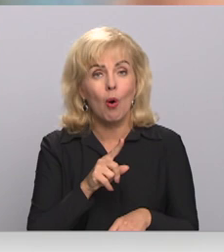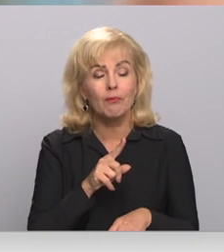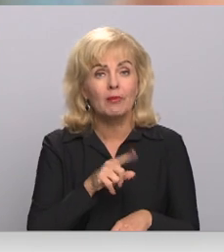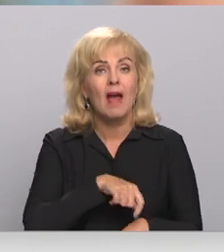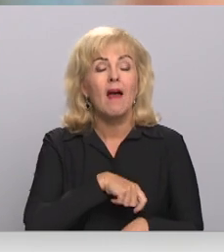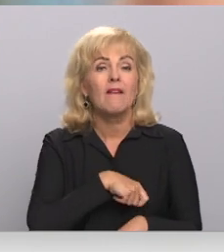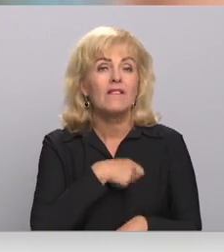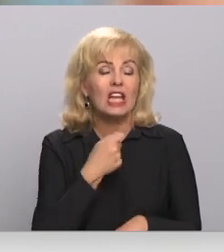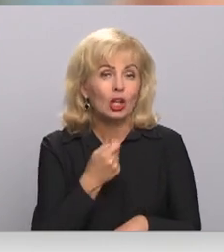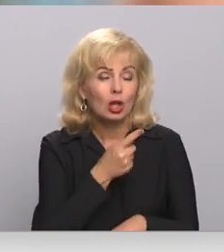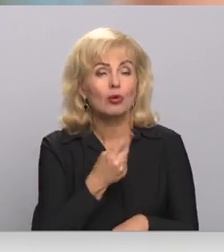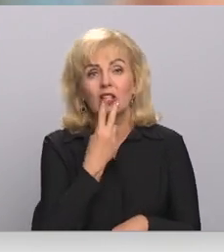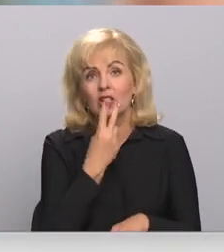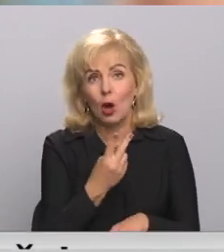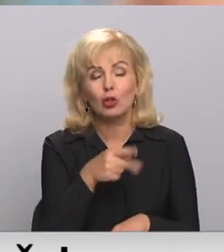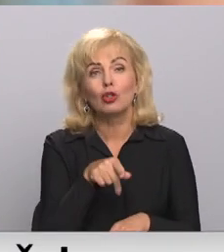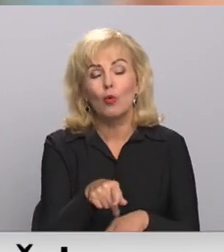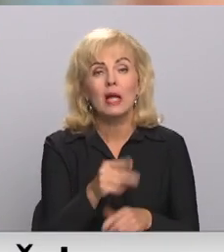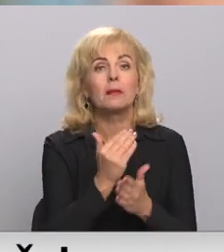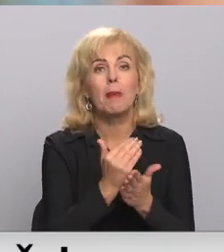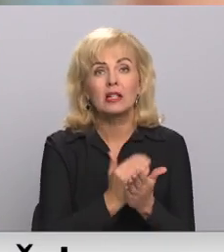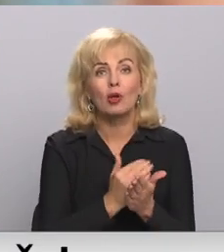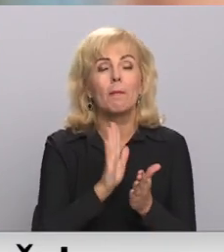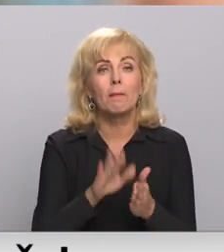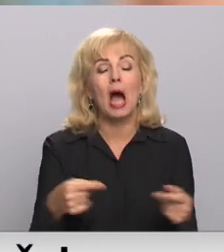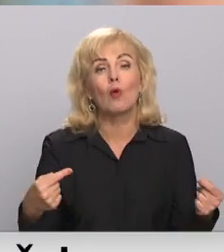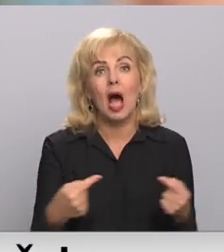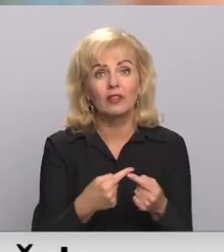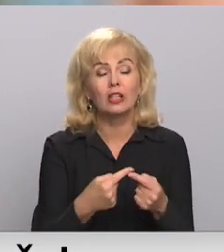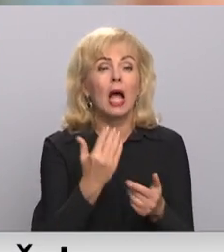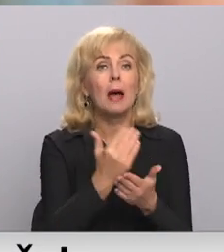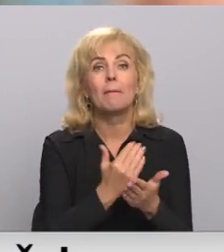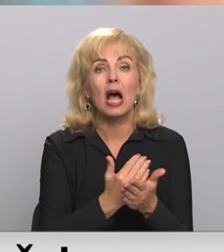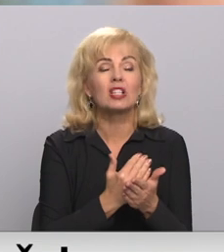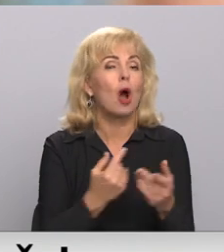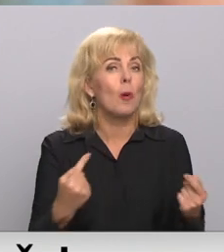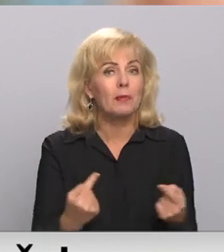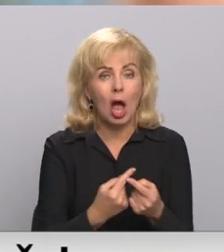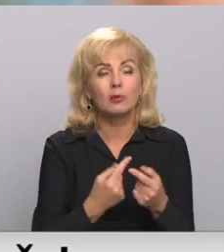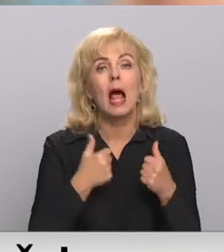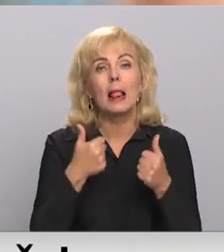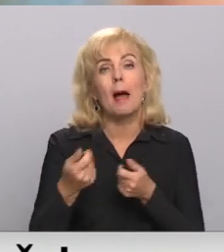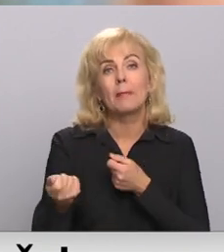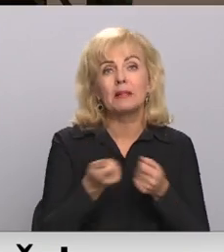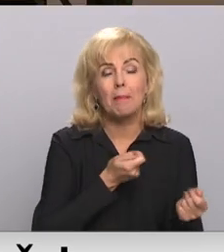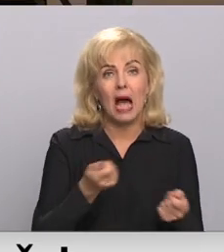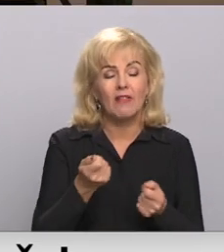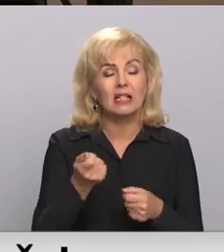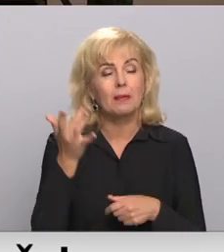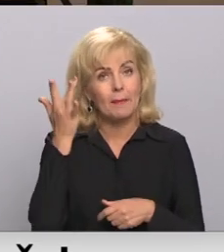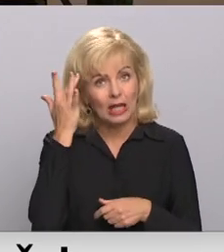neuzskatu šos pasakumus par adekvātiem. Šie pasakumi neatbilst arī labus pārvaldības principiem.